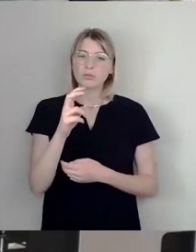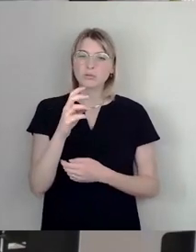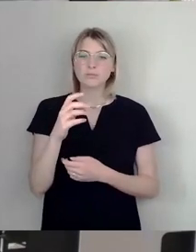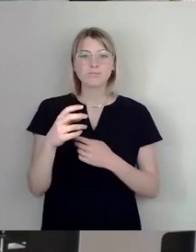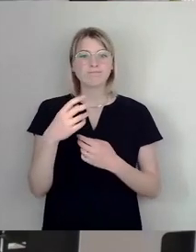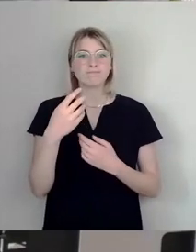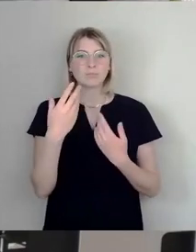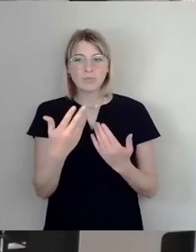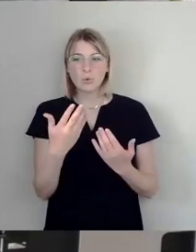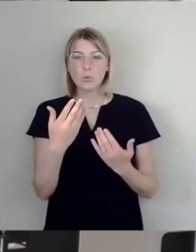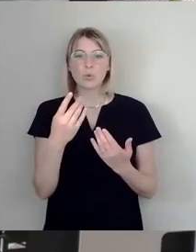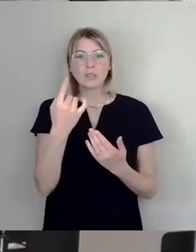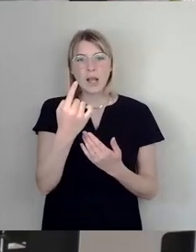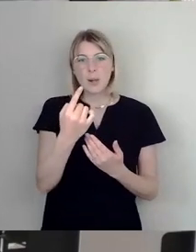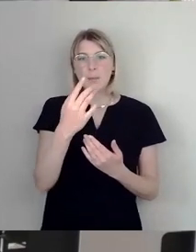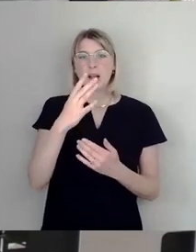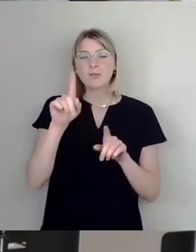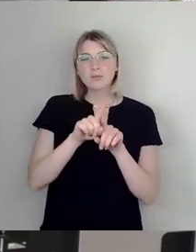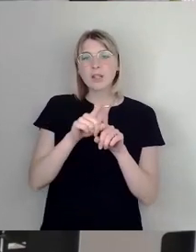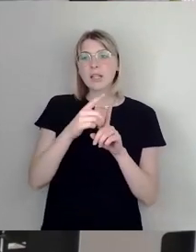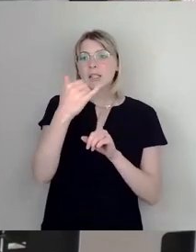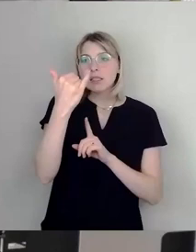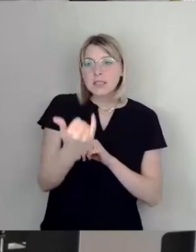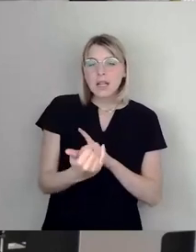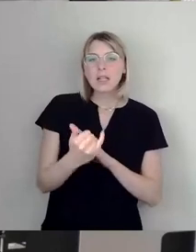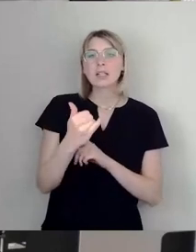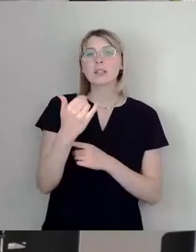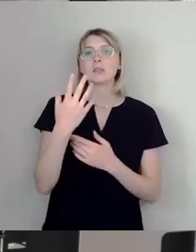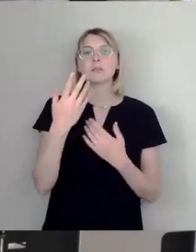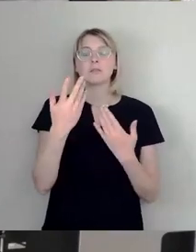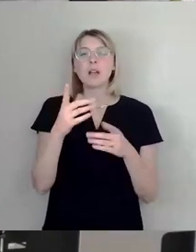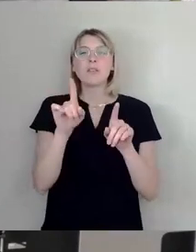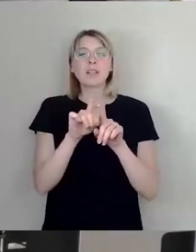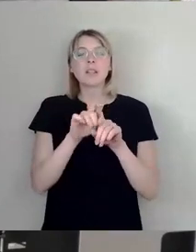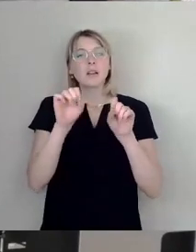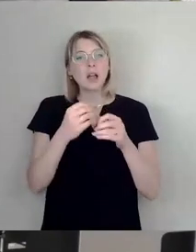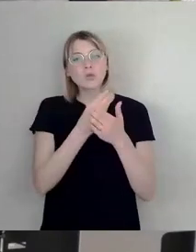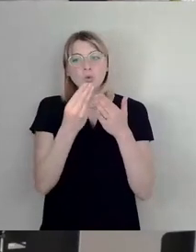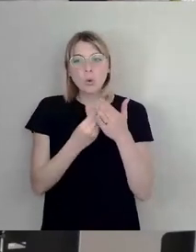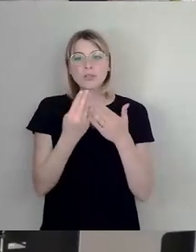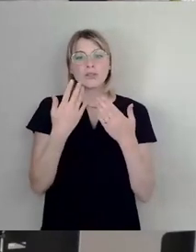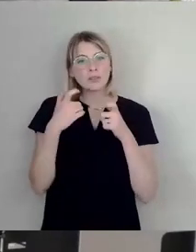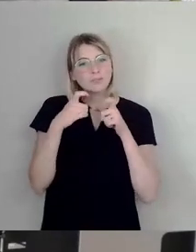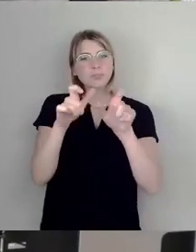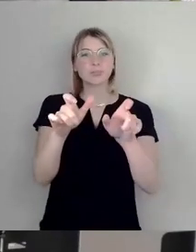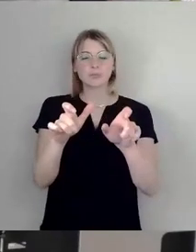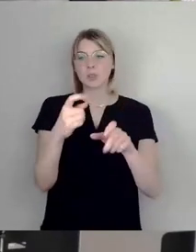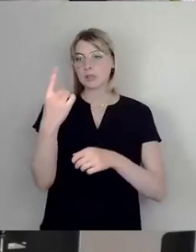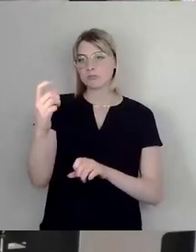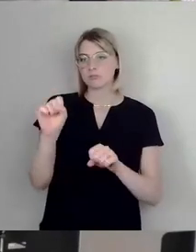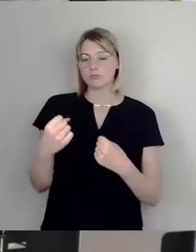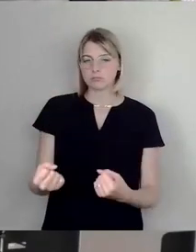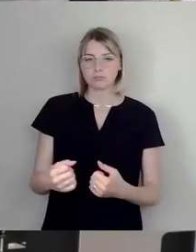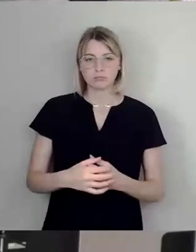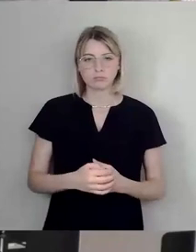Kindes gehabt hat. Sie hat mit ihrer Kunst, mit ihren Mitteln Widerstand geleistet und das muss ganz hoch angerechnet werden. Dazu sind sie nicht in der Lage, dazu sind sie nicht